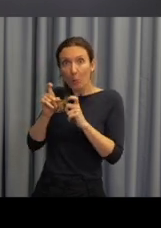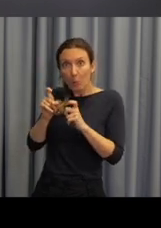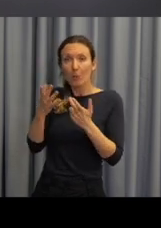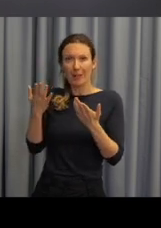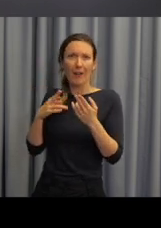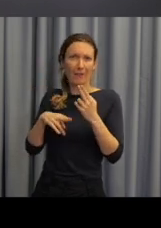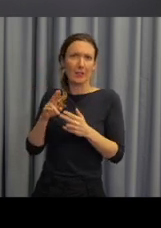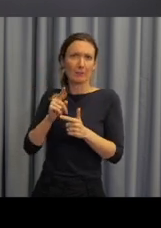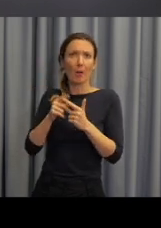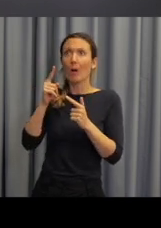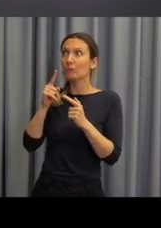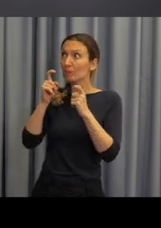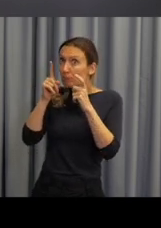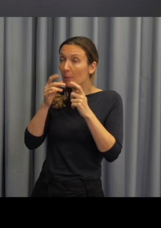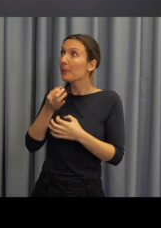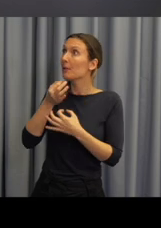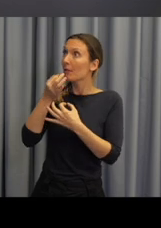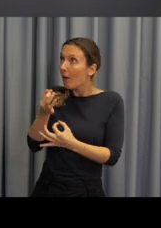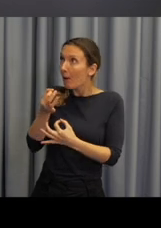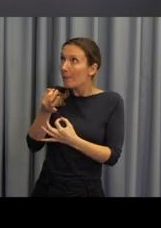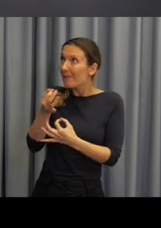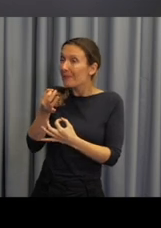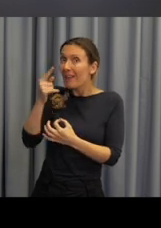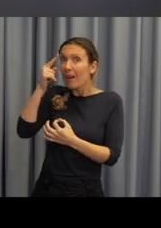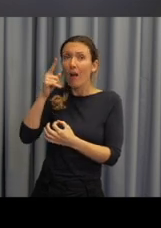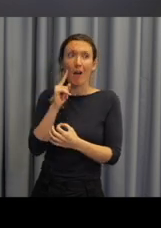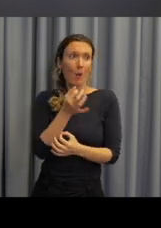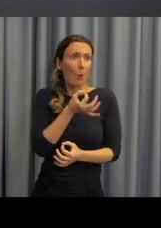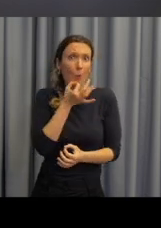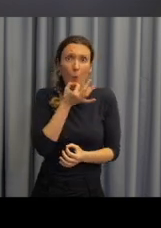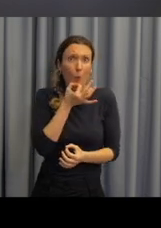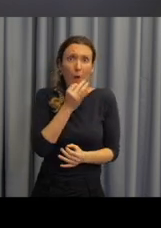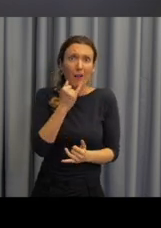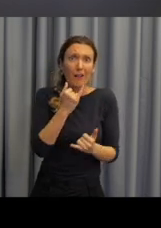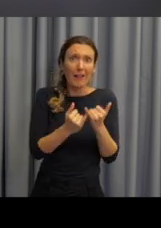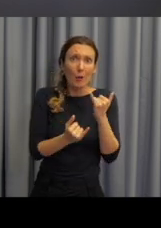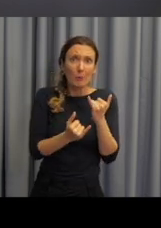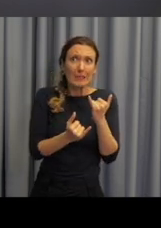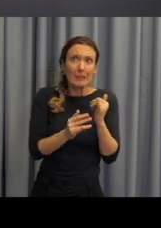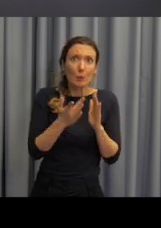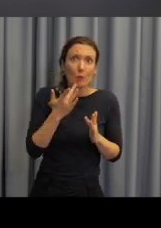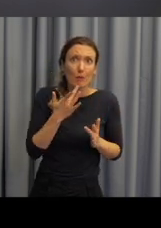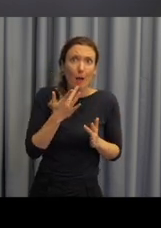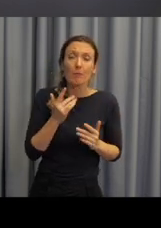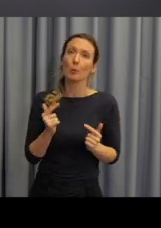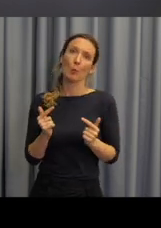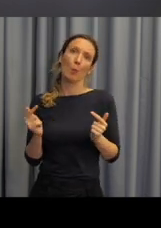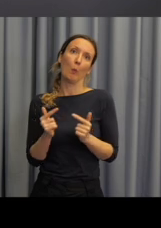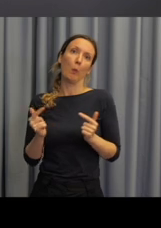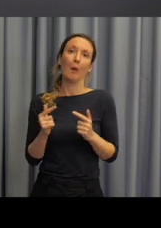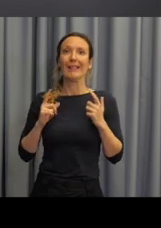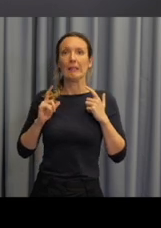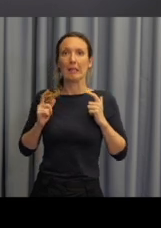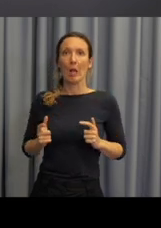například otázku při otázce, která běžně bývá doprovázena s zvýšením obočí,